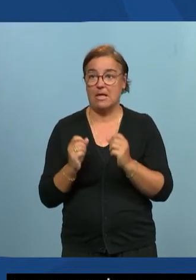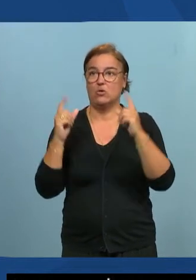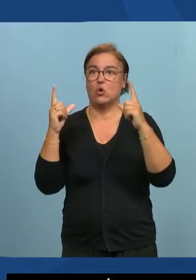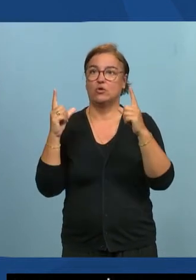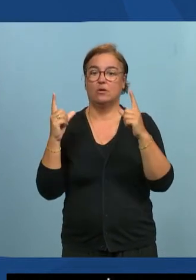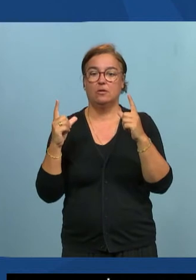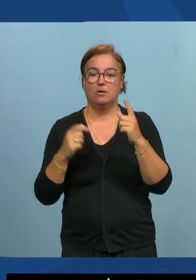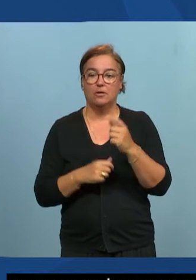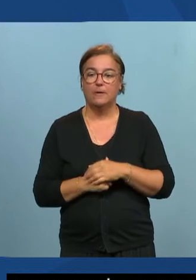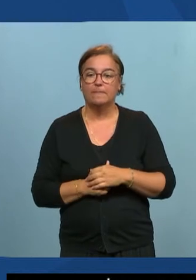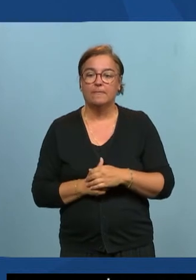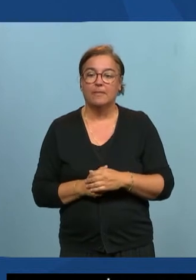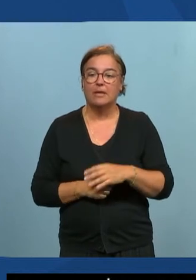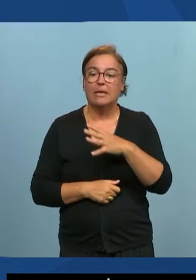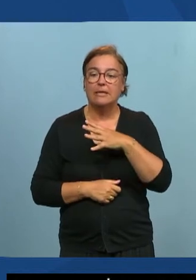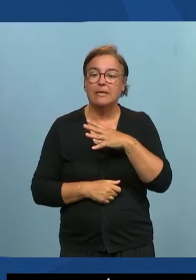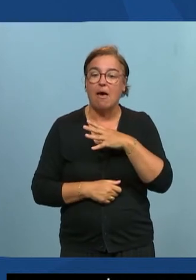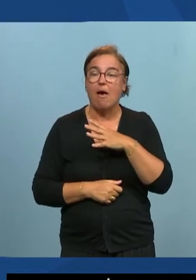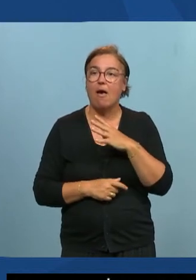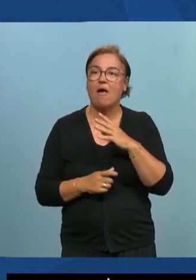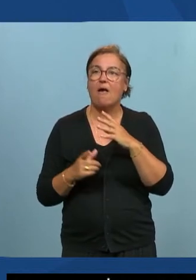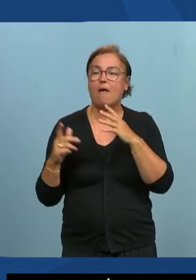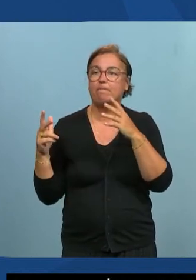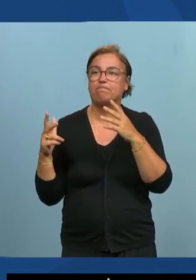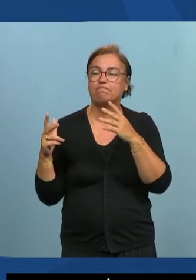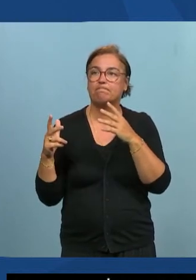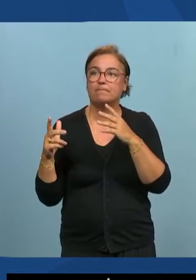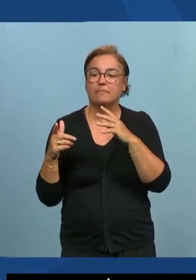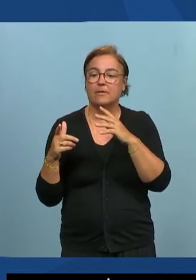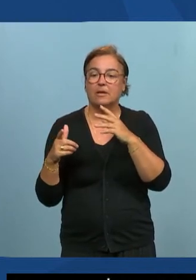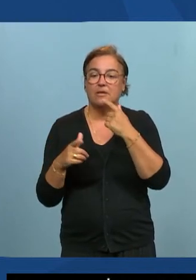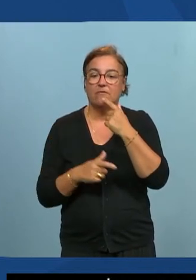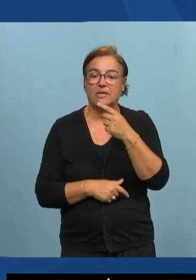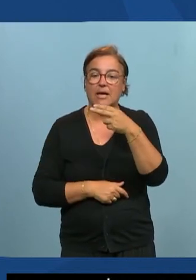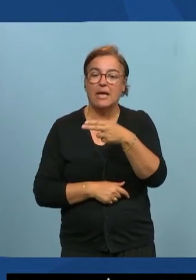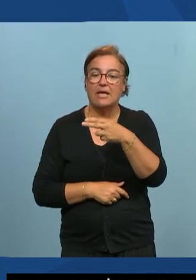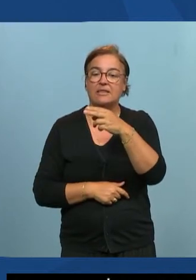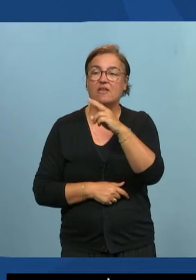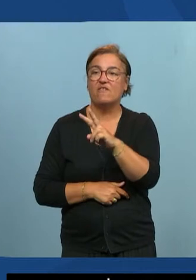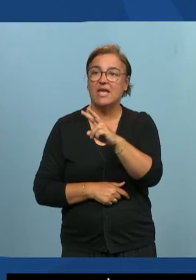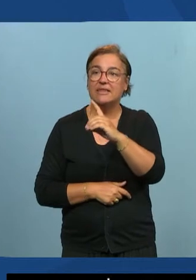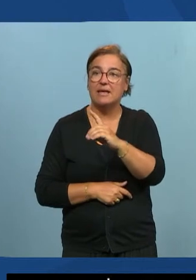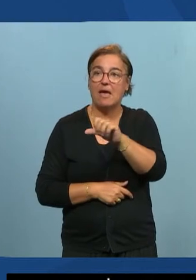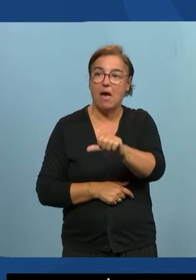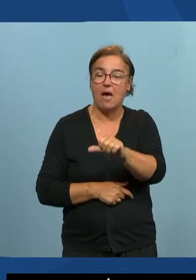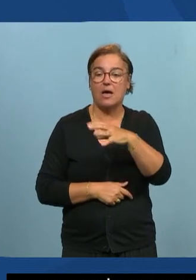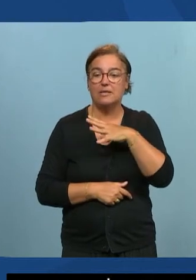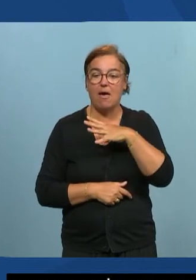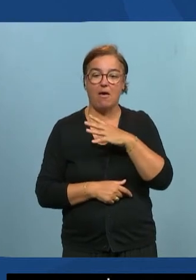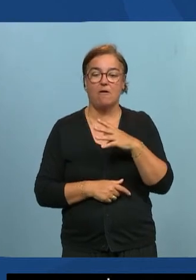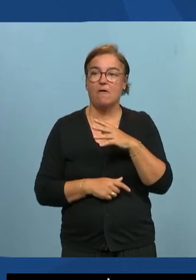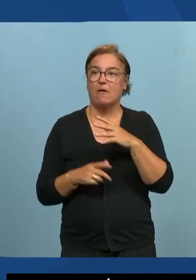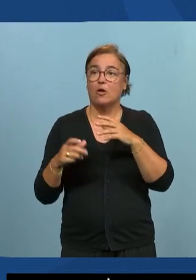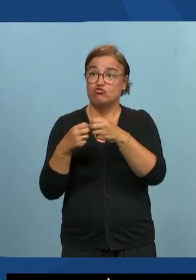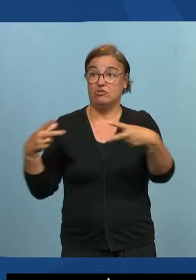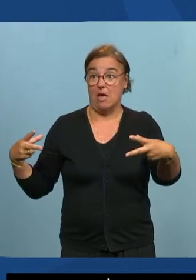font'est MVDA a une vision de paroles qui me permet de savoir si vous lisez donc une vision de paroles c'est sous